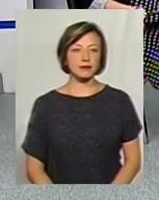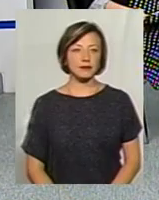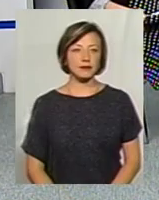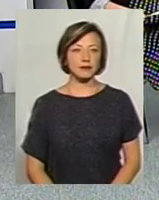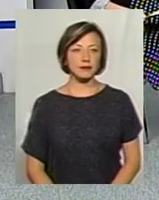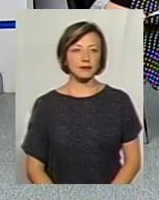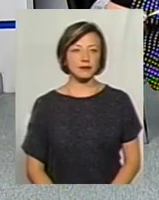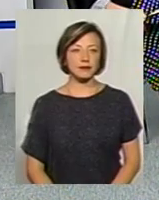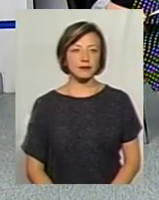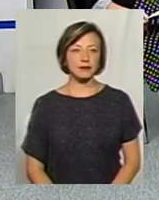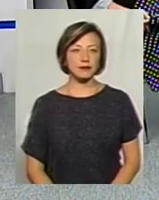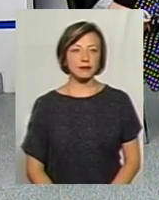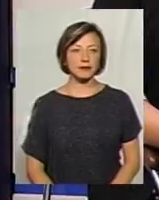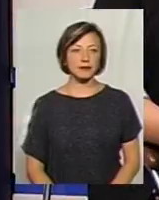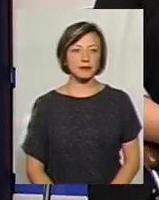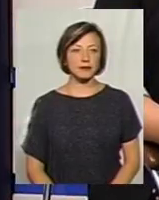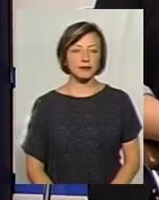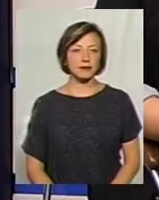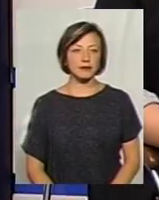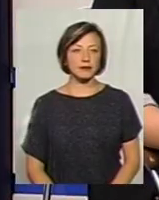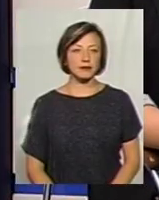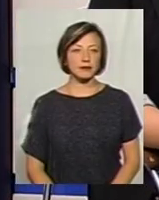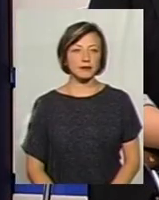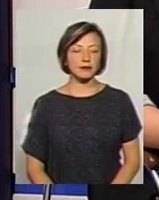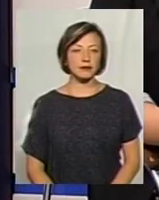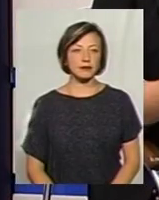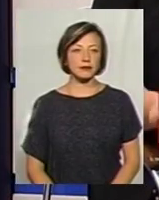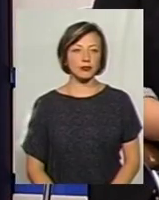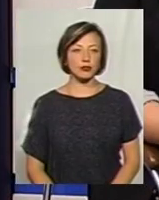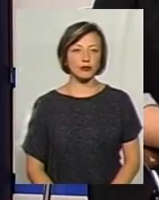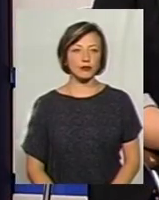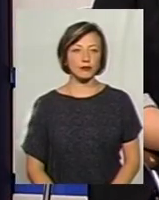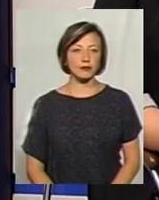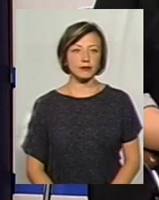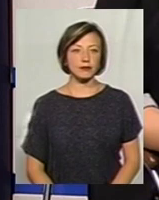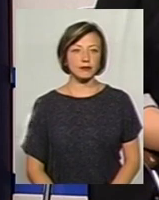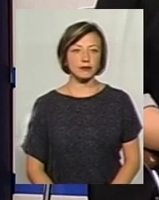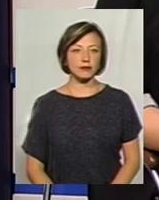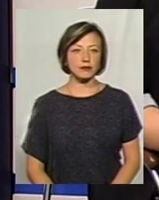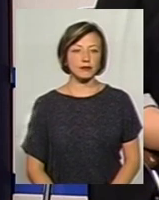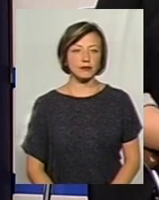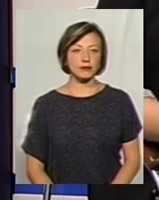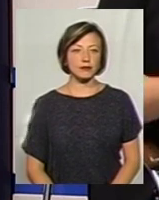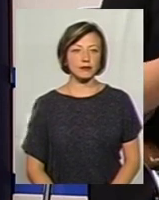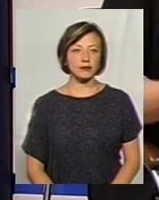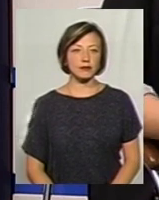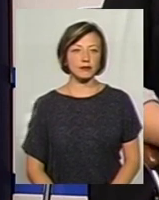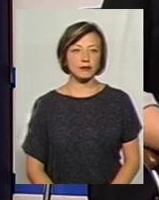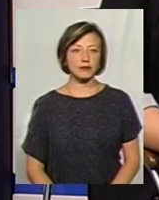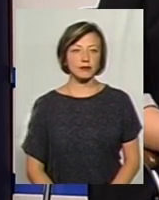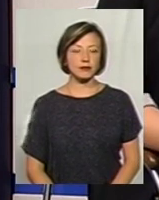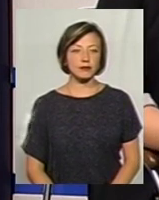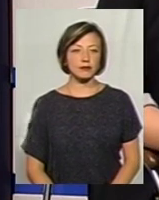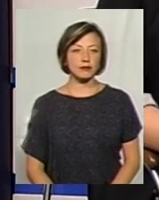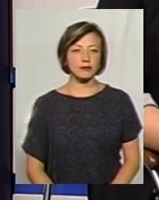Так, дякуємо за можливість нам висловити свою думку. І якось ми слухаємо вас, і не